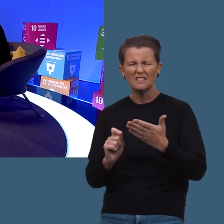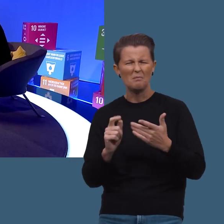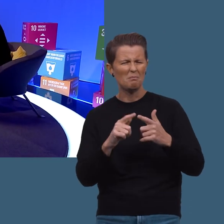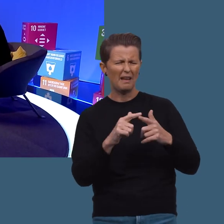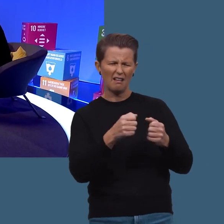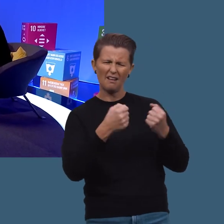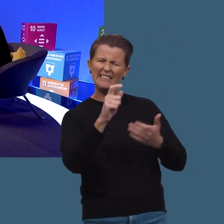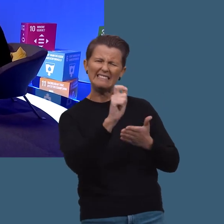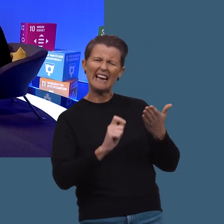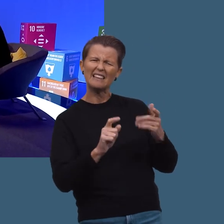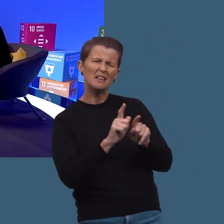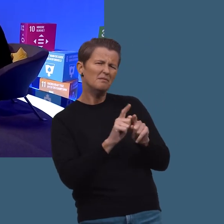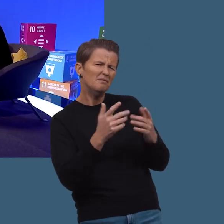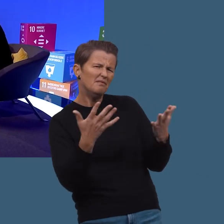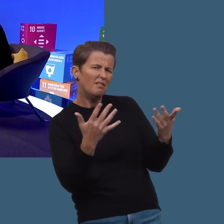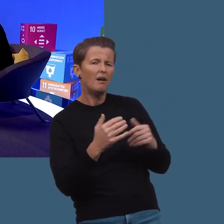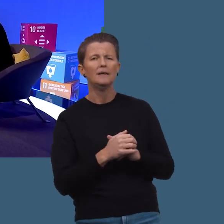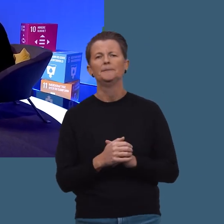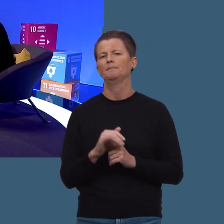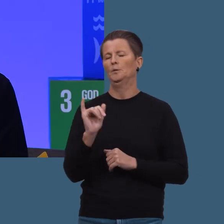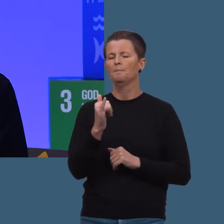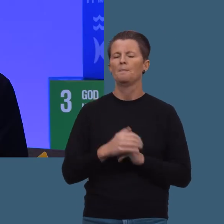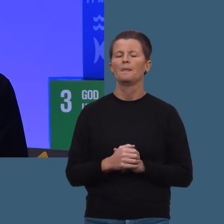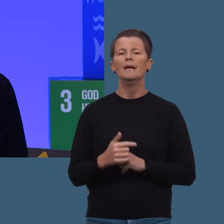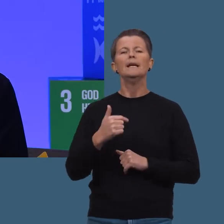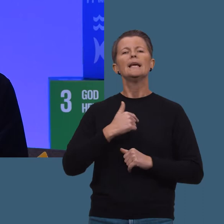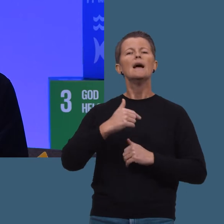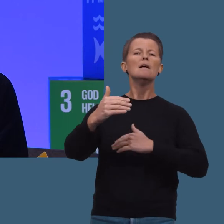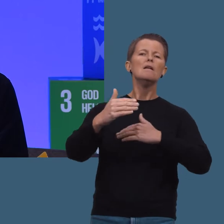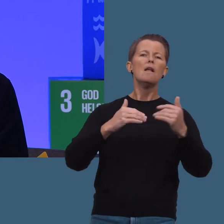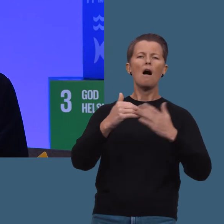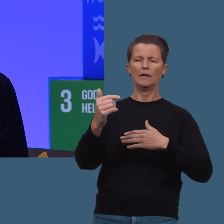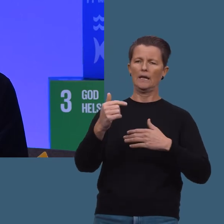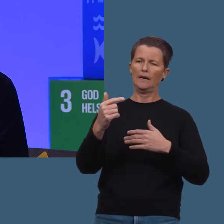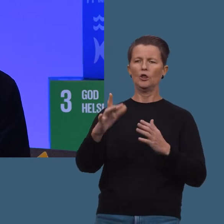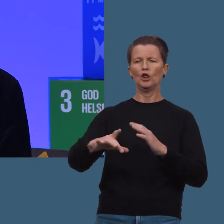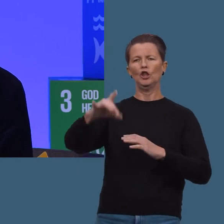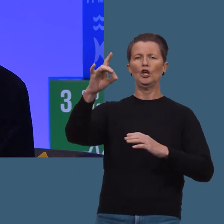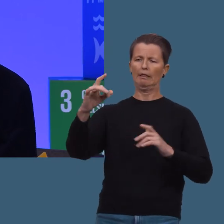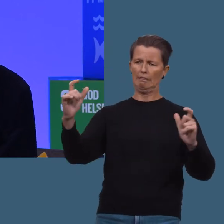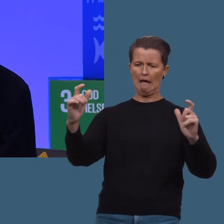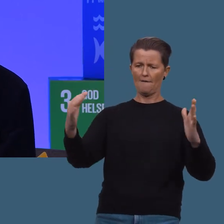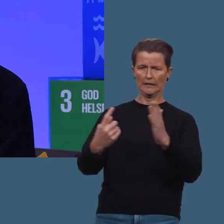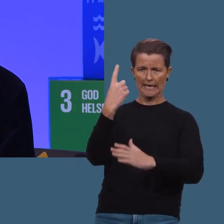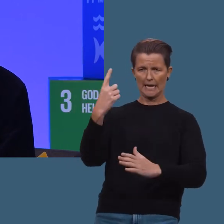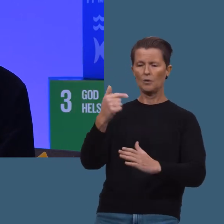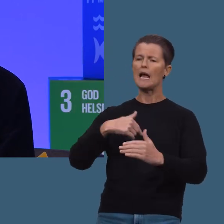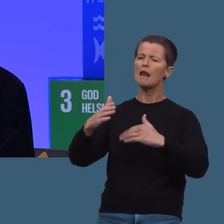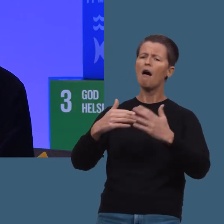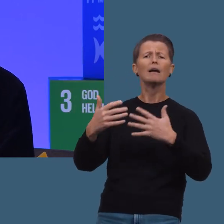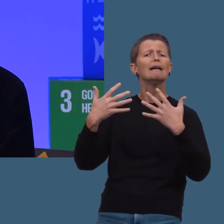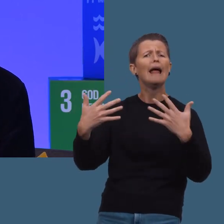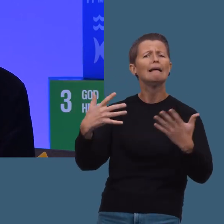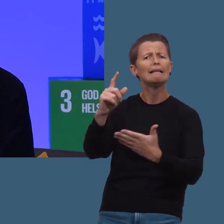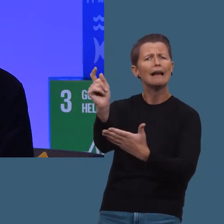Hva vil det egentlig si å være avistegner? Avistegner, det betyr at jeg lager en tegning av det som skjer i nyhetene.